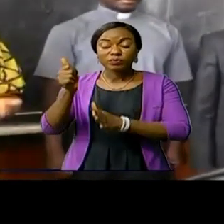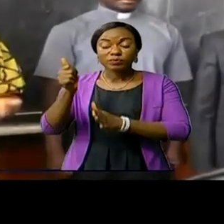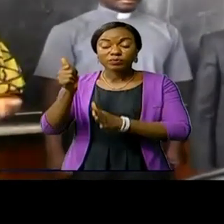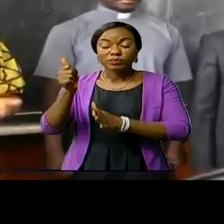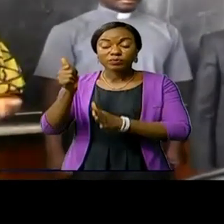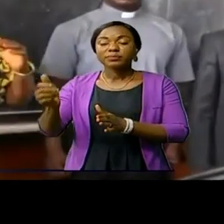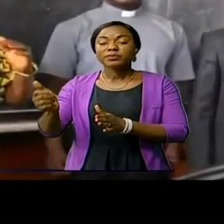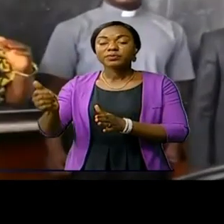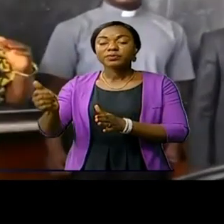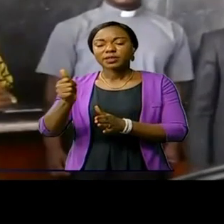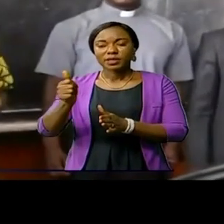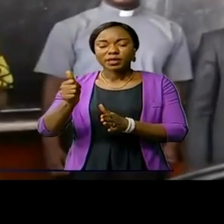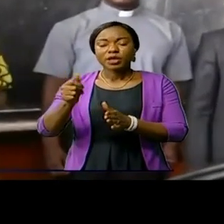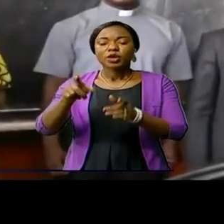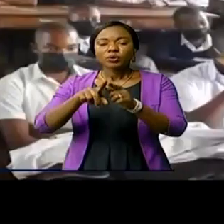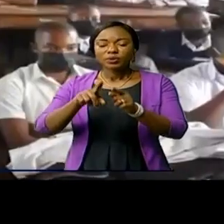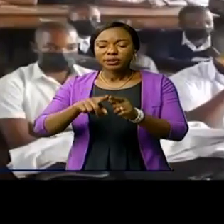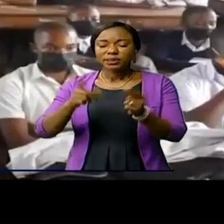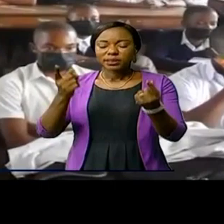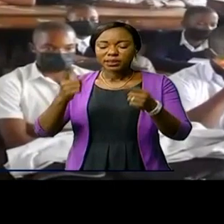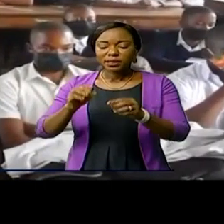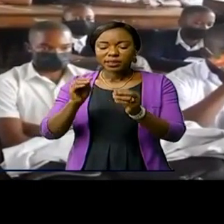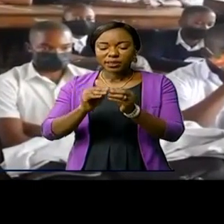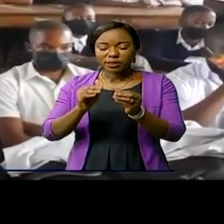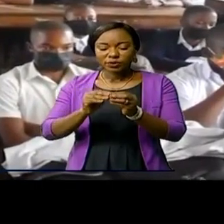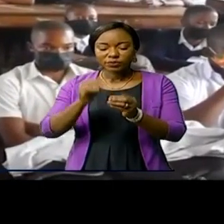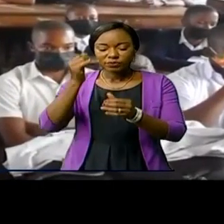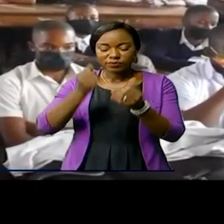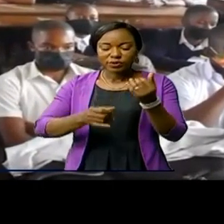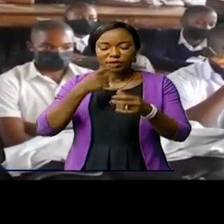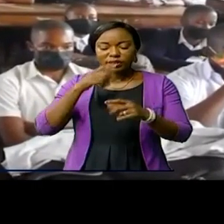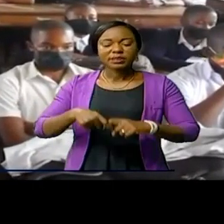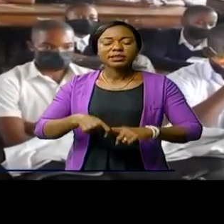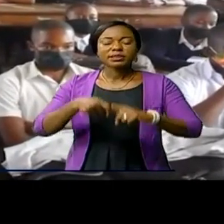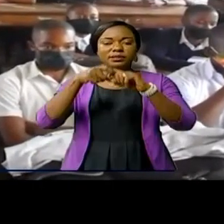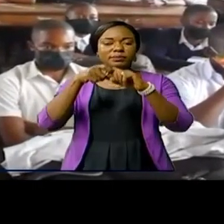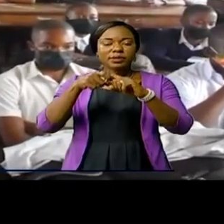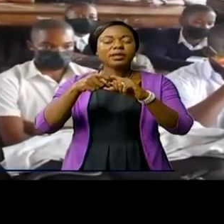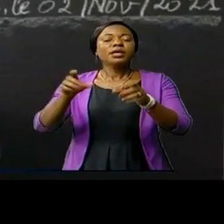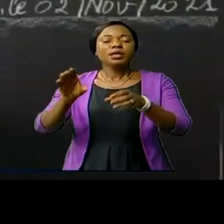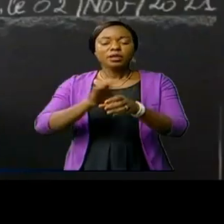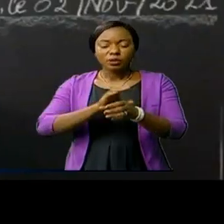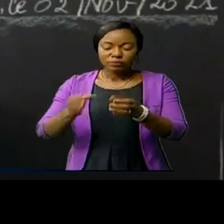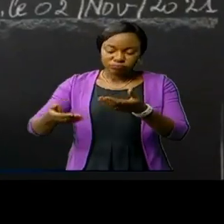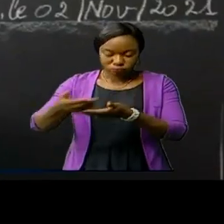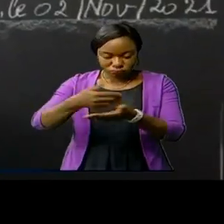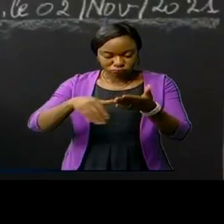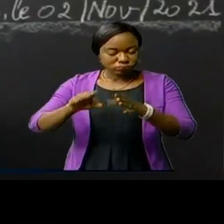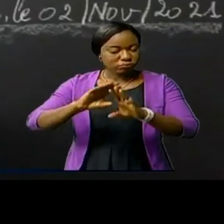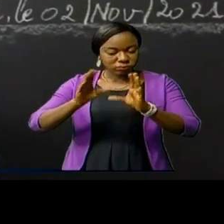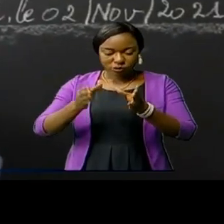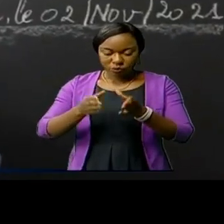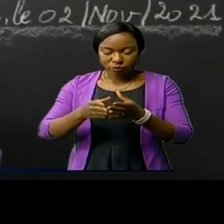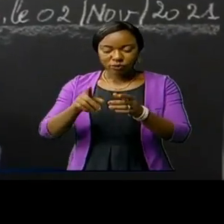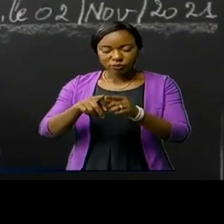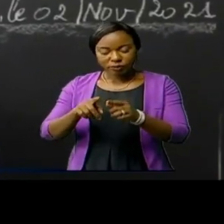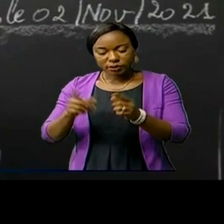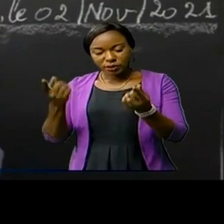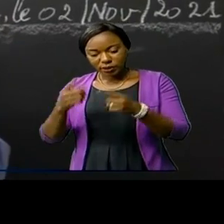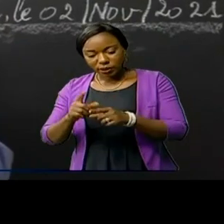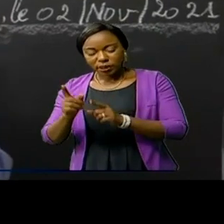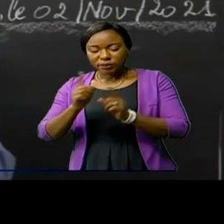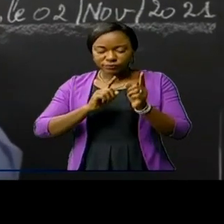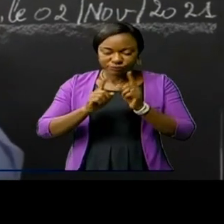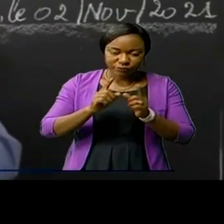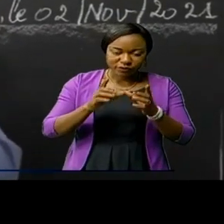à l'issue de laquelle il a été décidé de la suspension de la grève en attendant les résolutions qui sortiront des négociations entre l'État